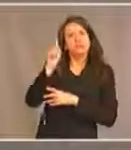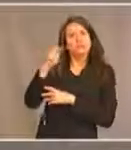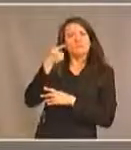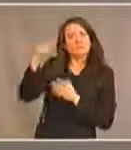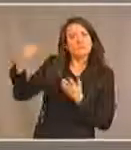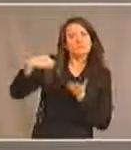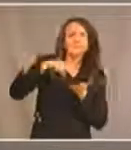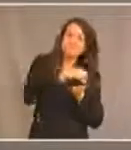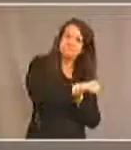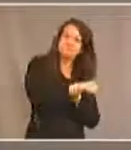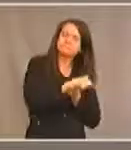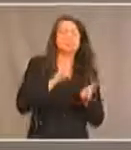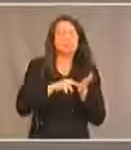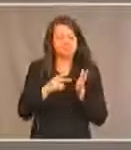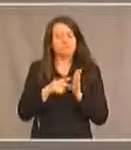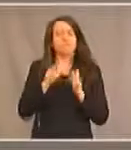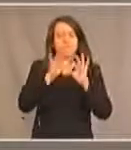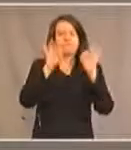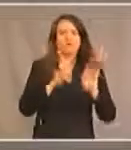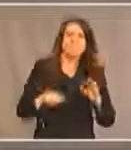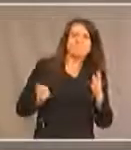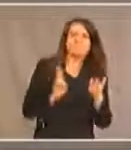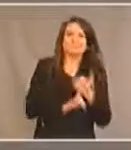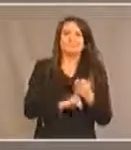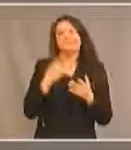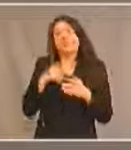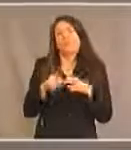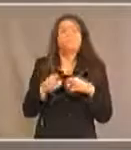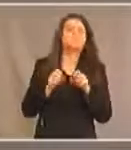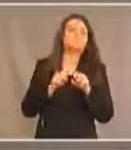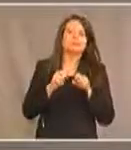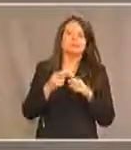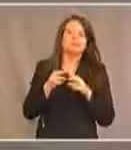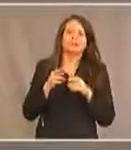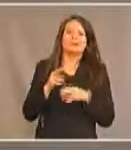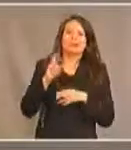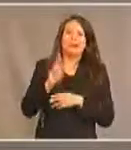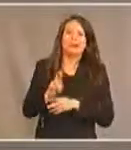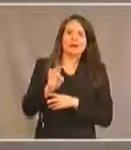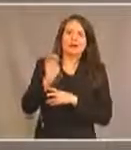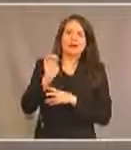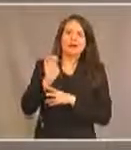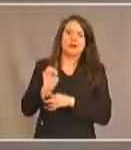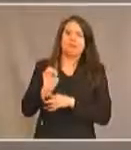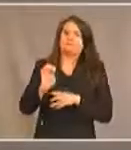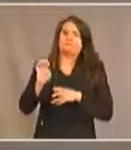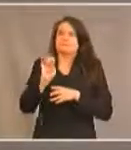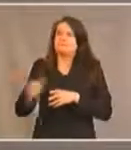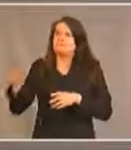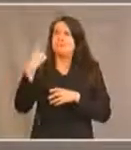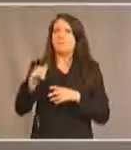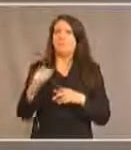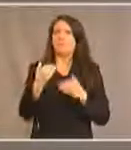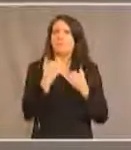donc ce serait un régime d'économie qui encouragerait la